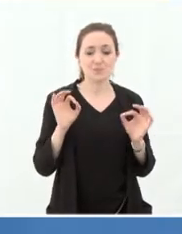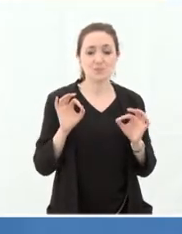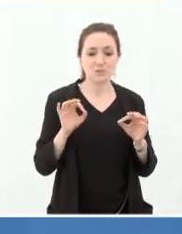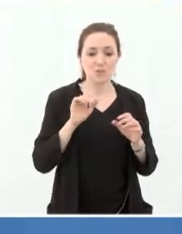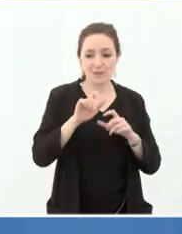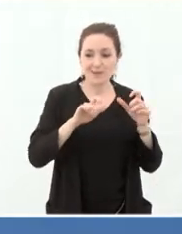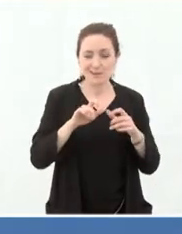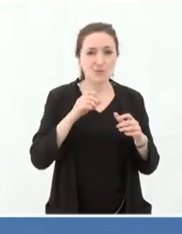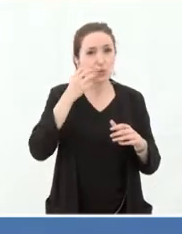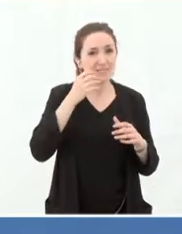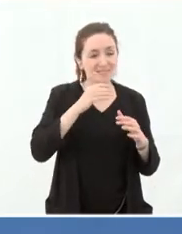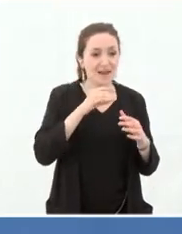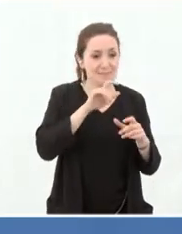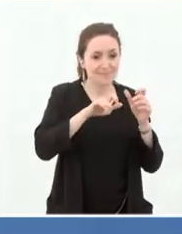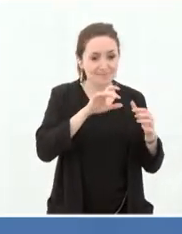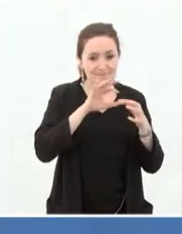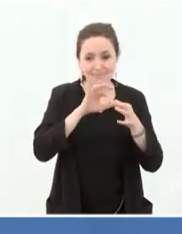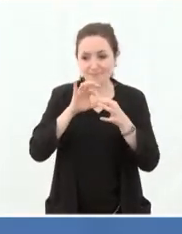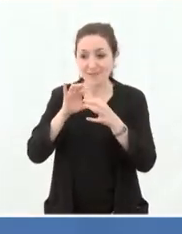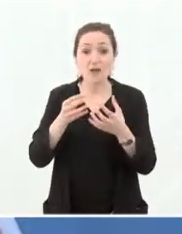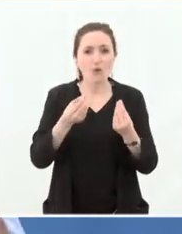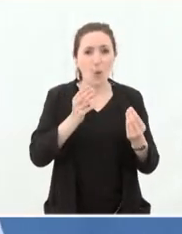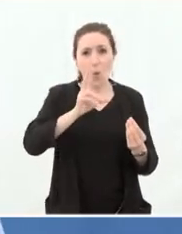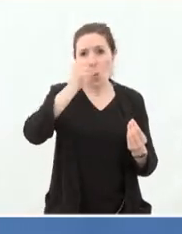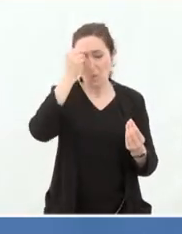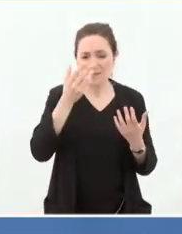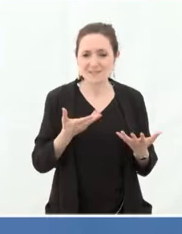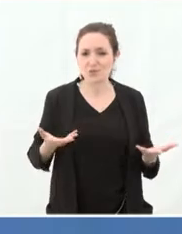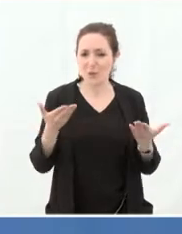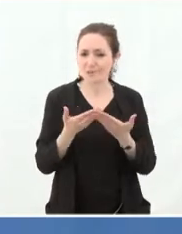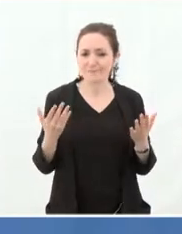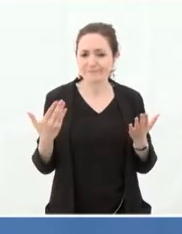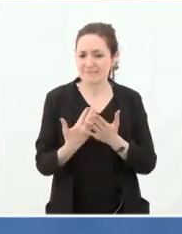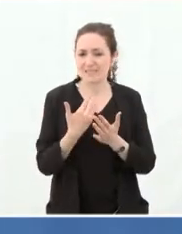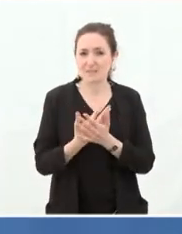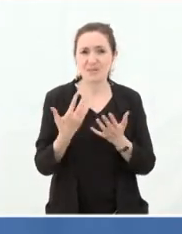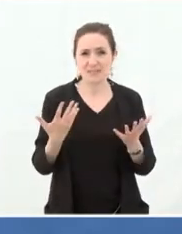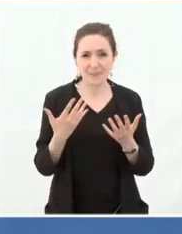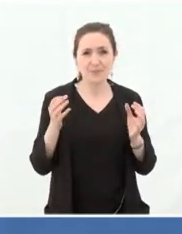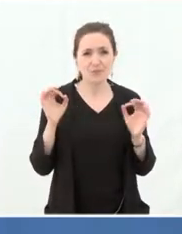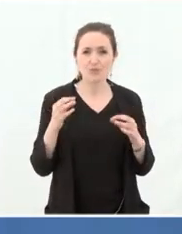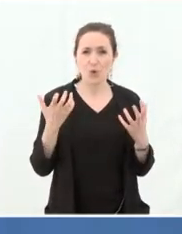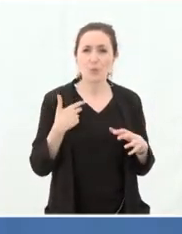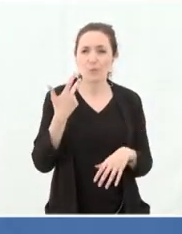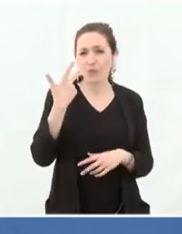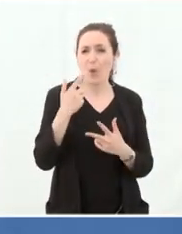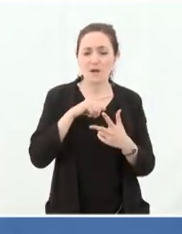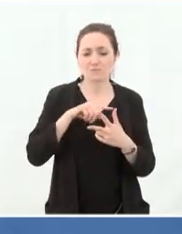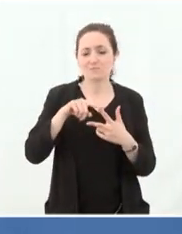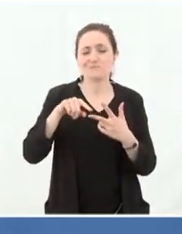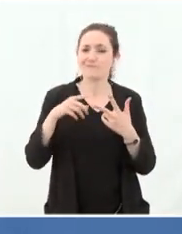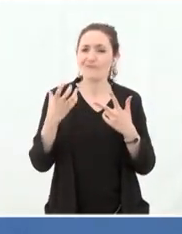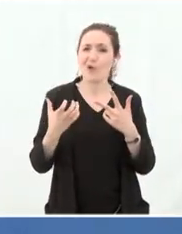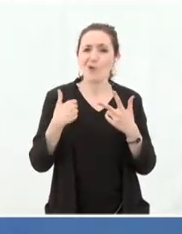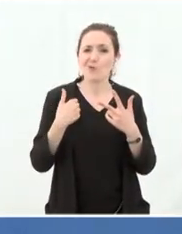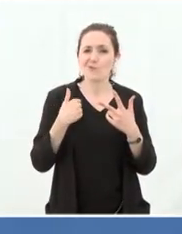dire, avec les gens au quotidien qui nous permet de comprendre ce qui est en train de se passer. Et je voulais peut-être vous offrir trois clés pour essayer